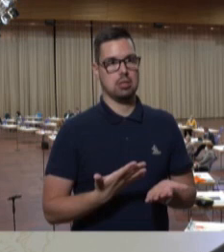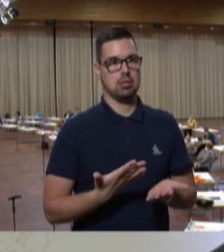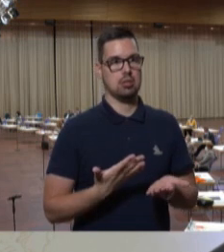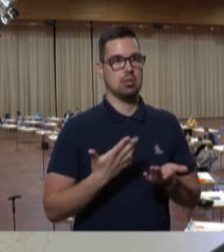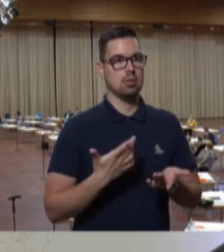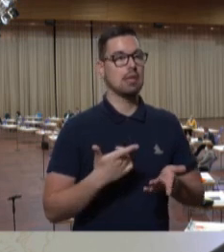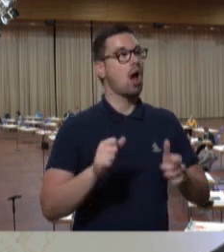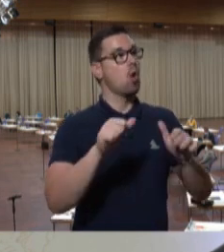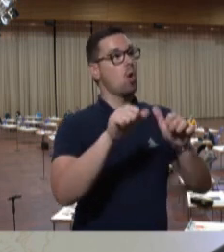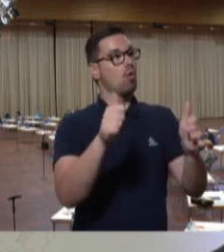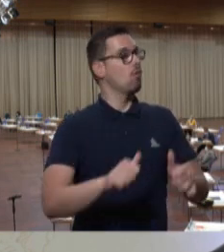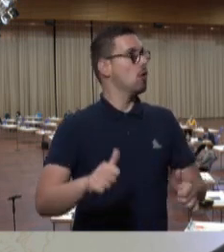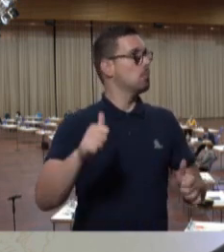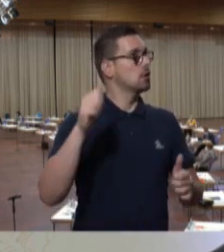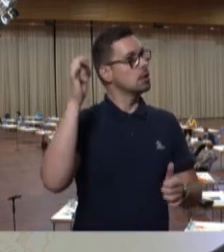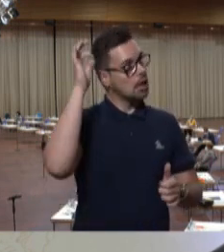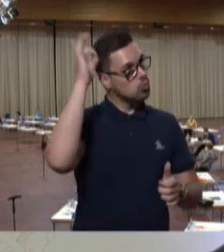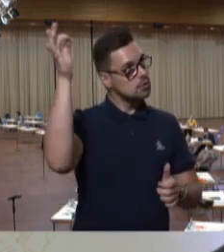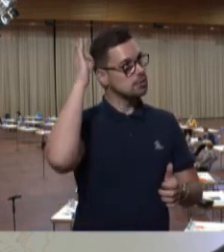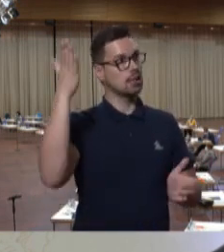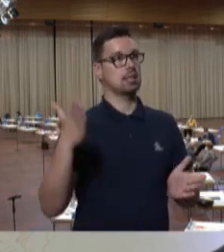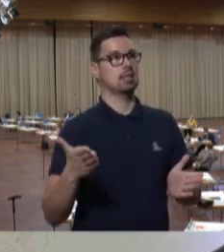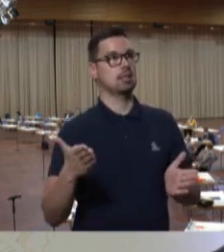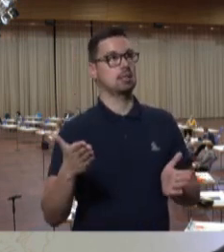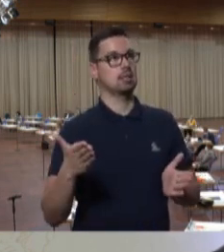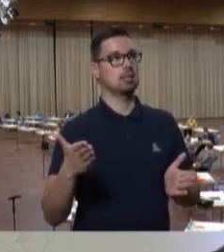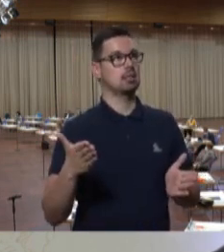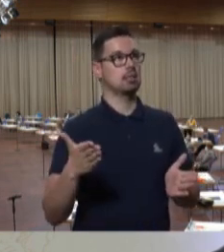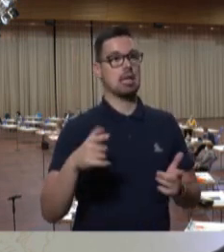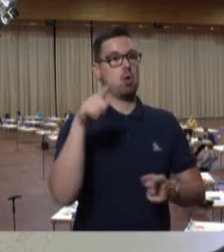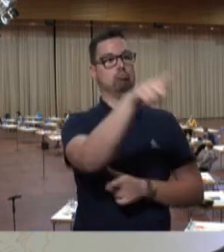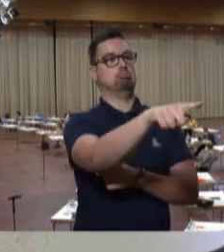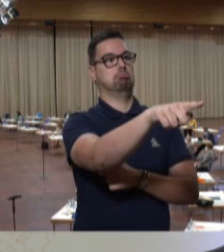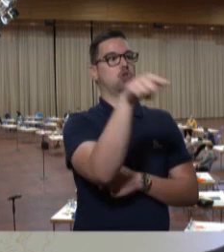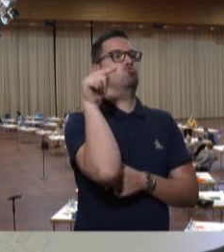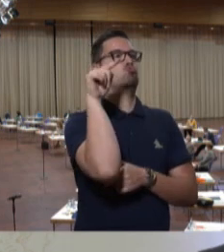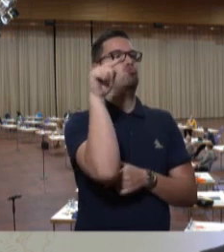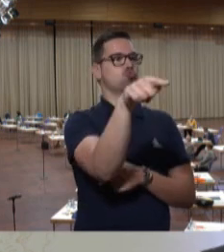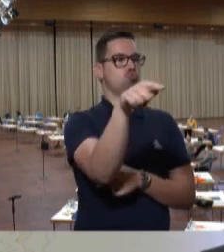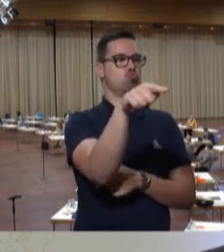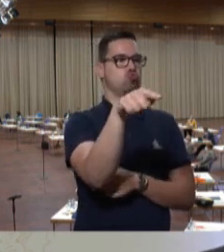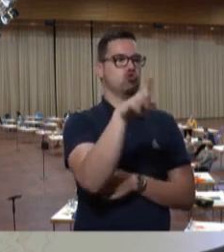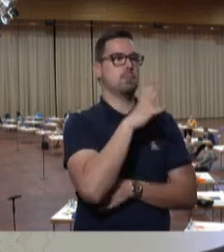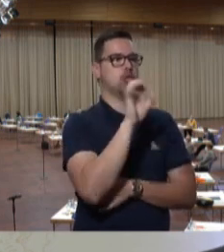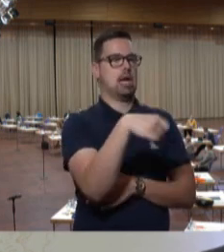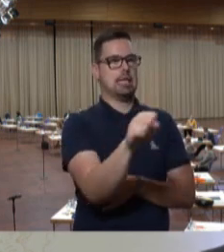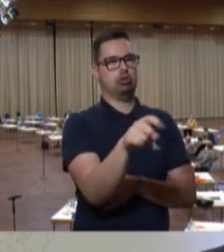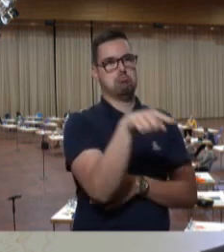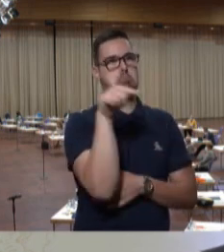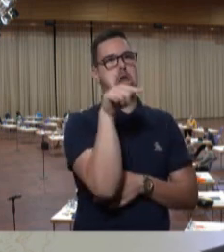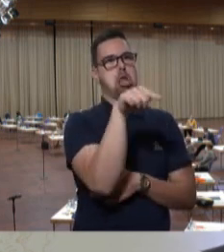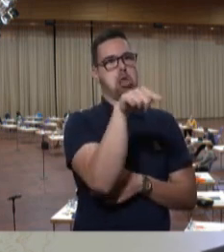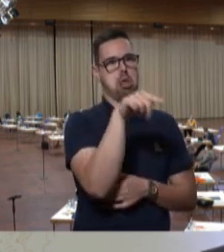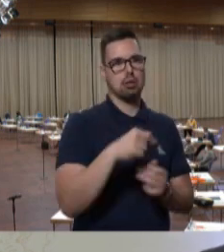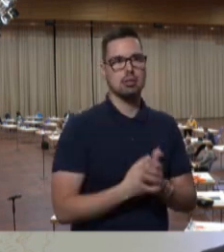künstliche Farben ausdenken oder sie nutzen, gleichzeitig den moralischen Zeigefinger auspacken und anklingen lassen, jeder, der nicht